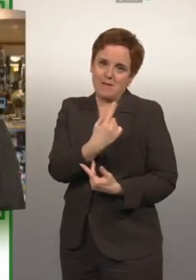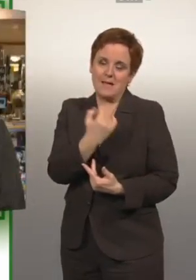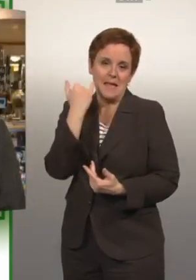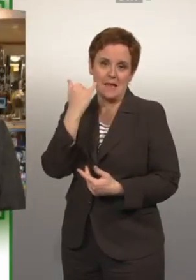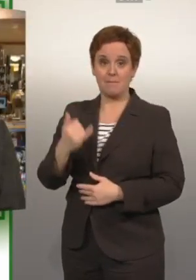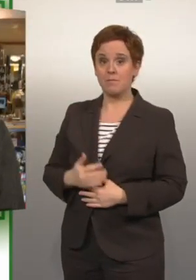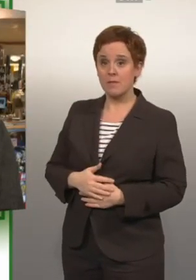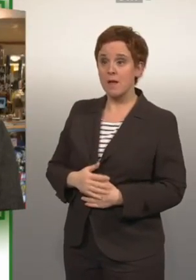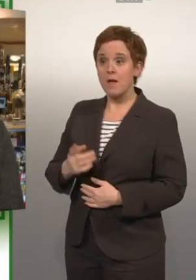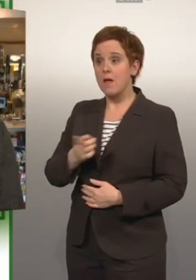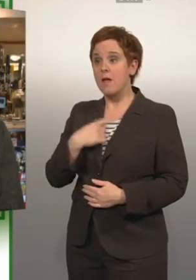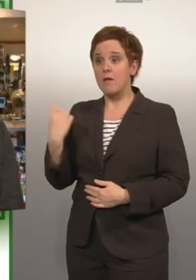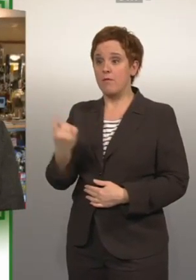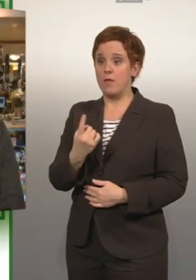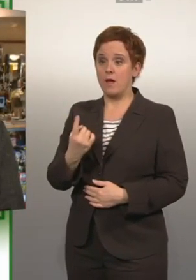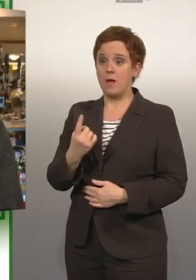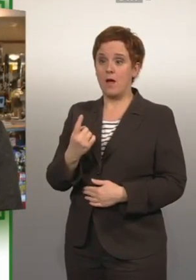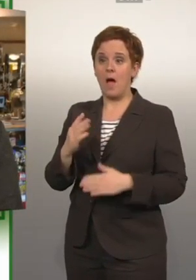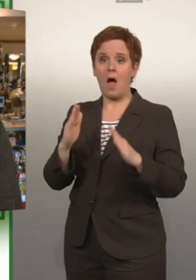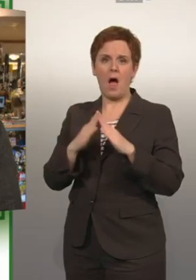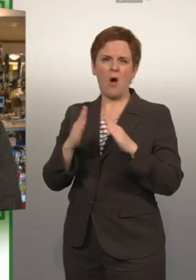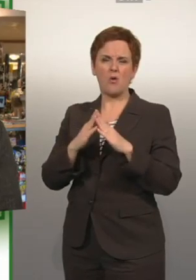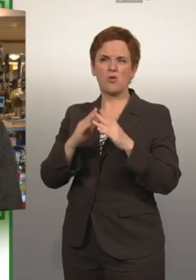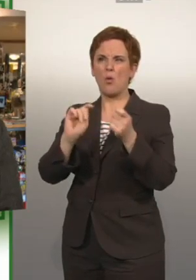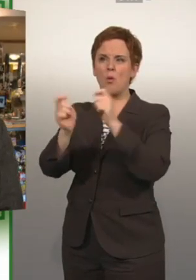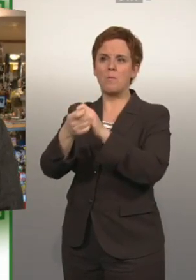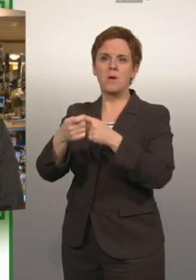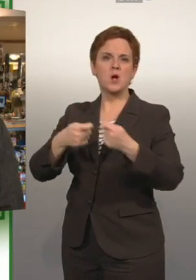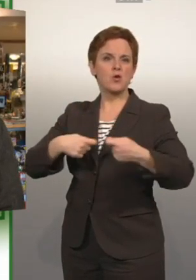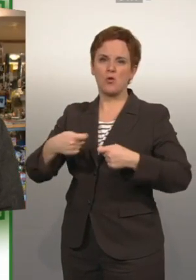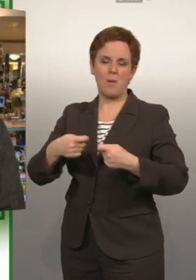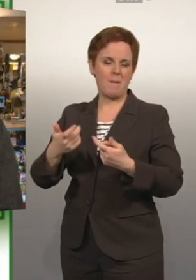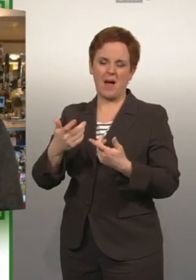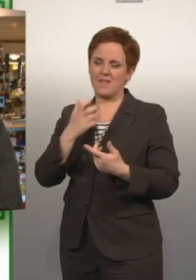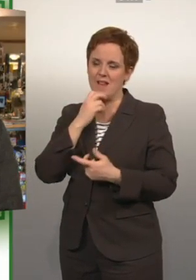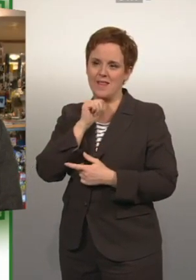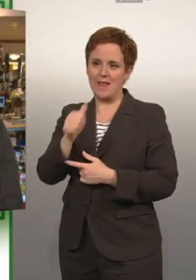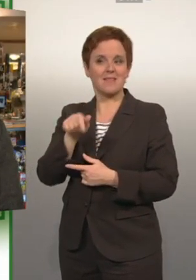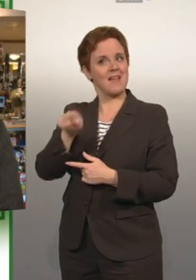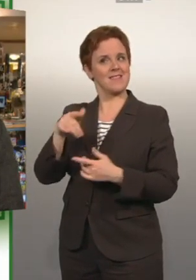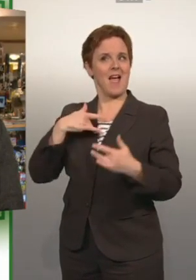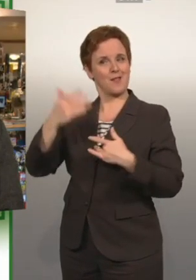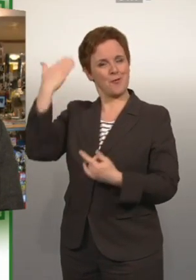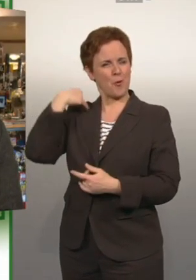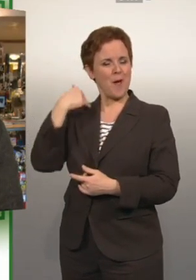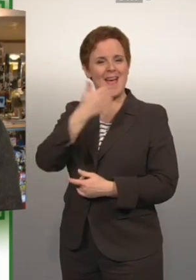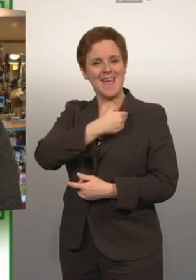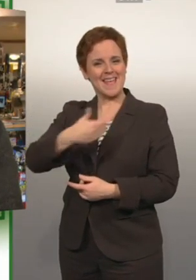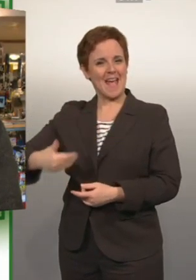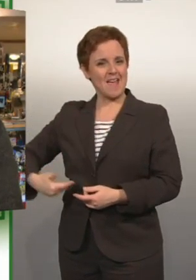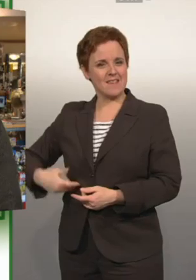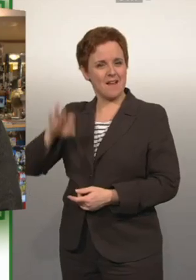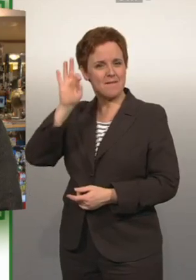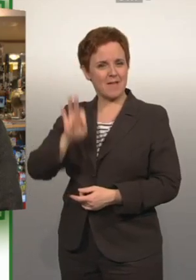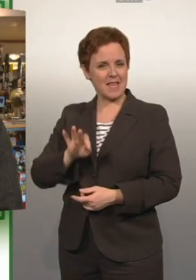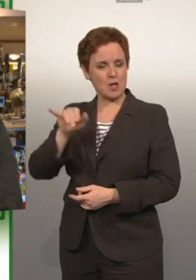Wir wollten nicht, dass dieses Haus zu einem Supermarkt oder irgendwas verkommt. Das ist ja immerhin das Theater vom Kaiser Franz Josef an die 180 Jahre